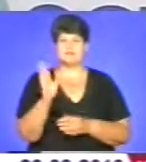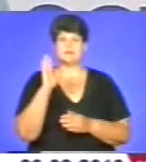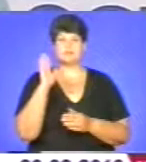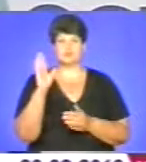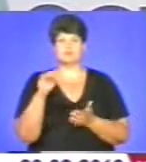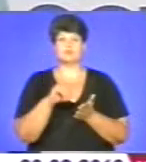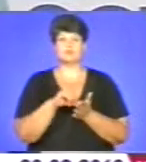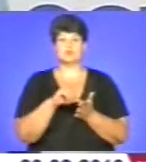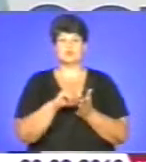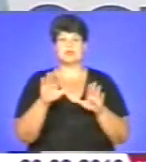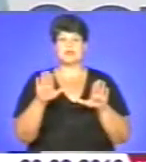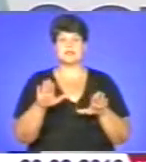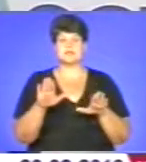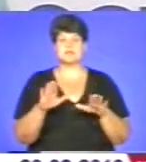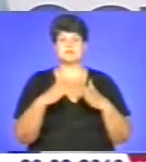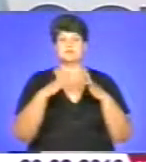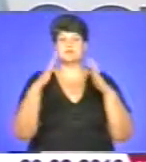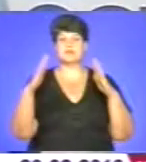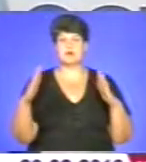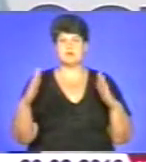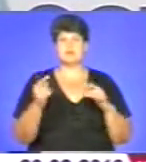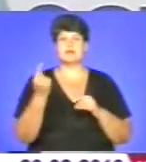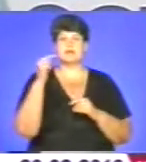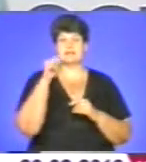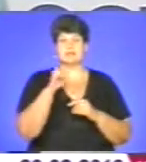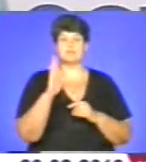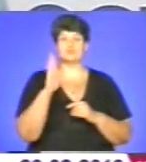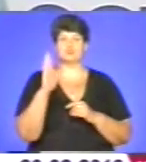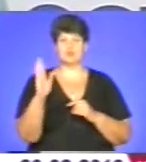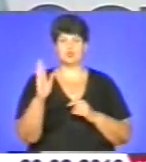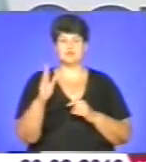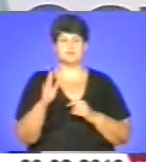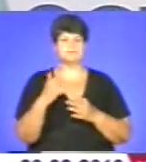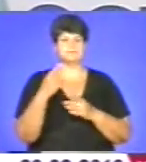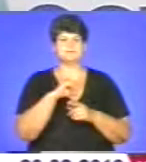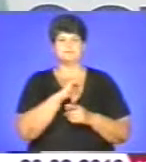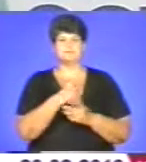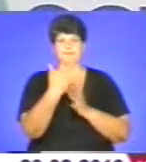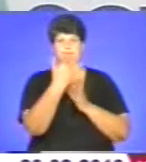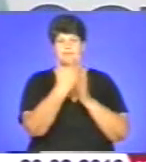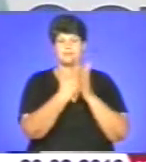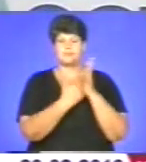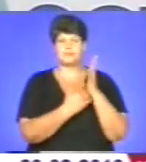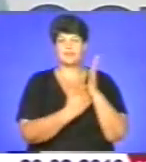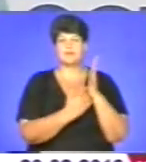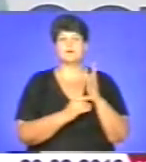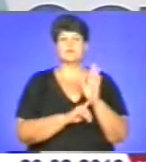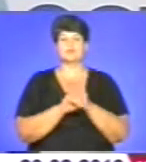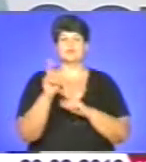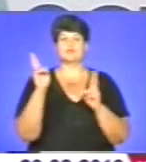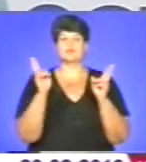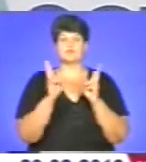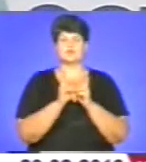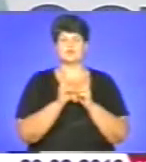на місці розташування табору. І там безпосередньо буде досить насичена програма. Починаючи від зустрічі